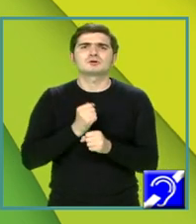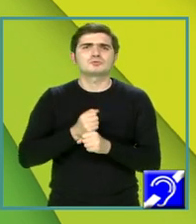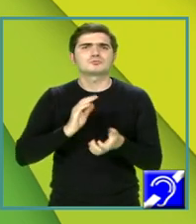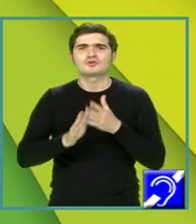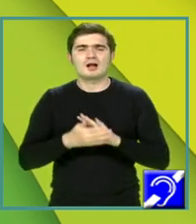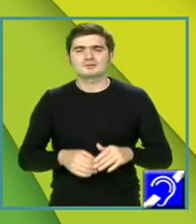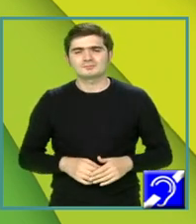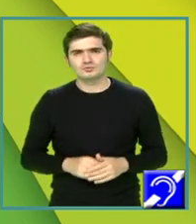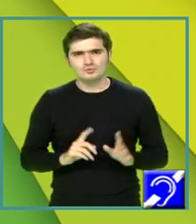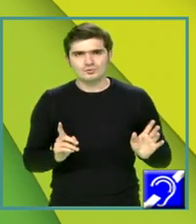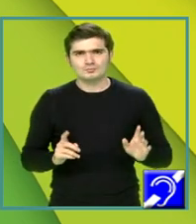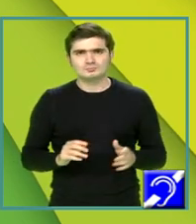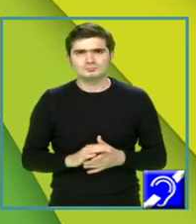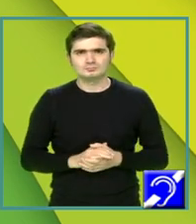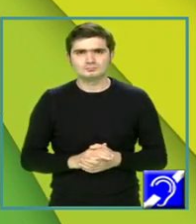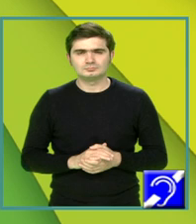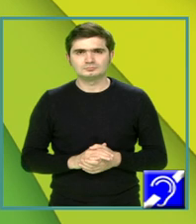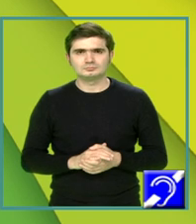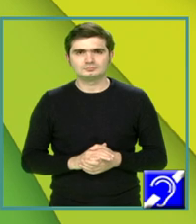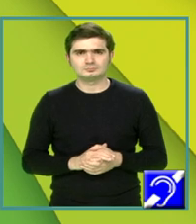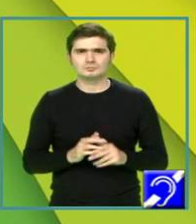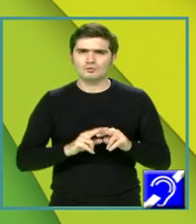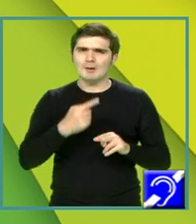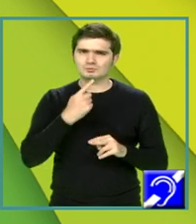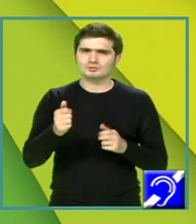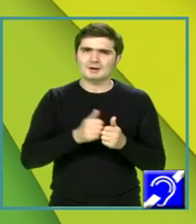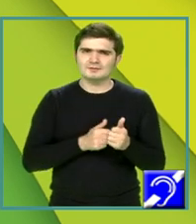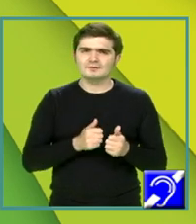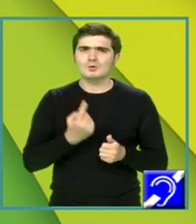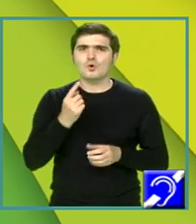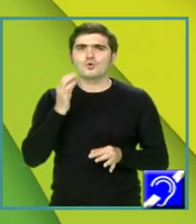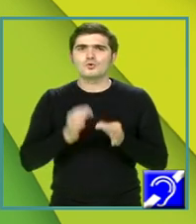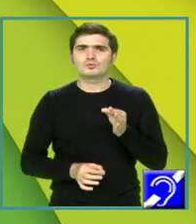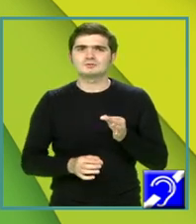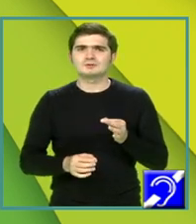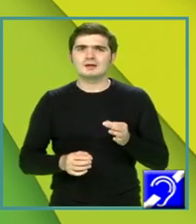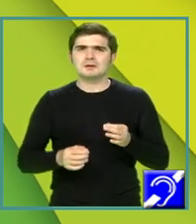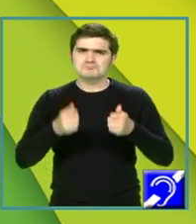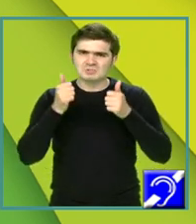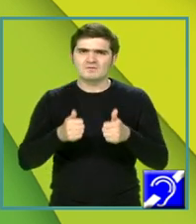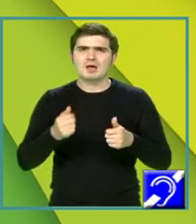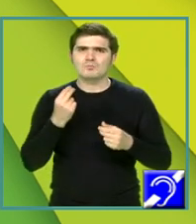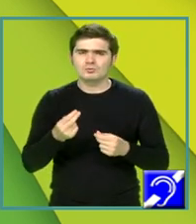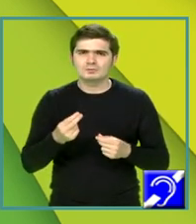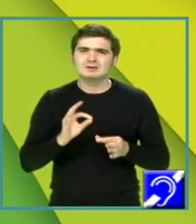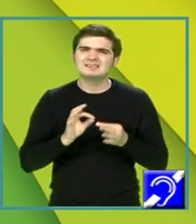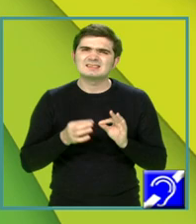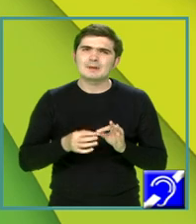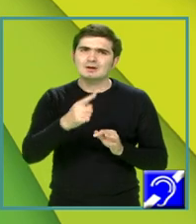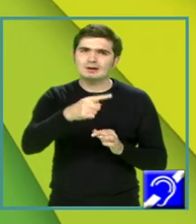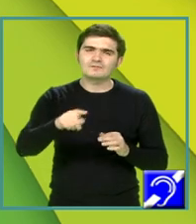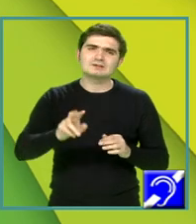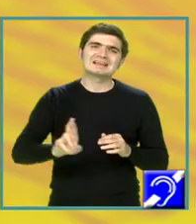scopul. Evident că nu, ci, cum spuneam și mai devreme, o concluzie pertinentă implică, practic,